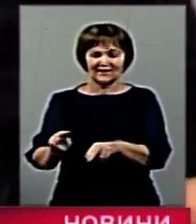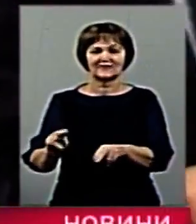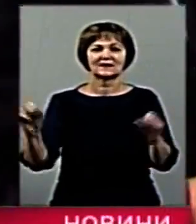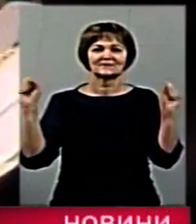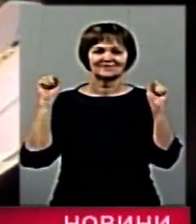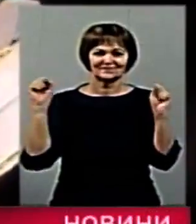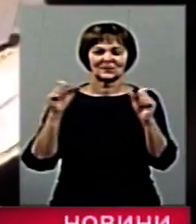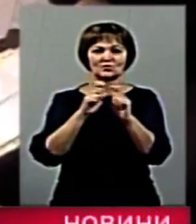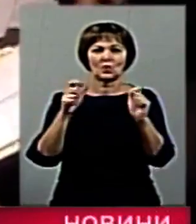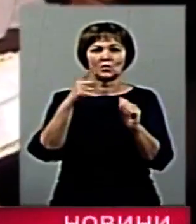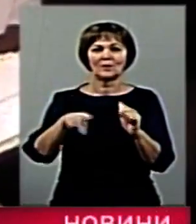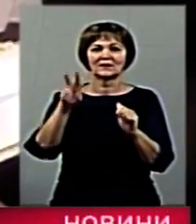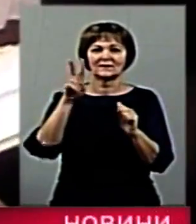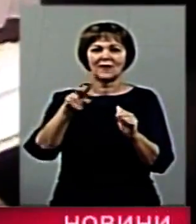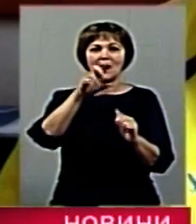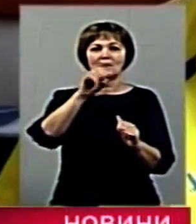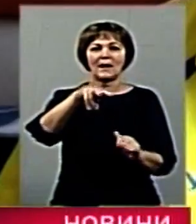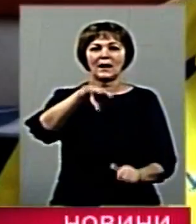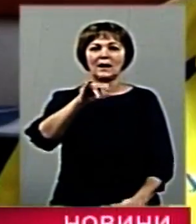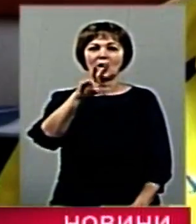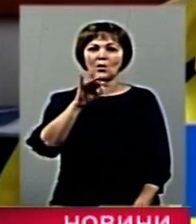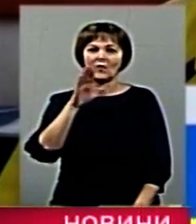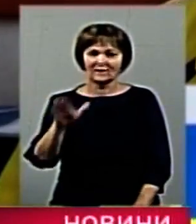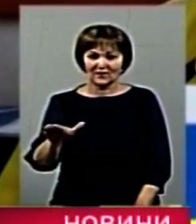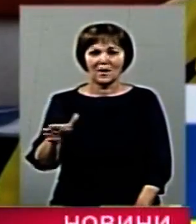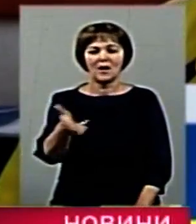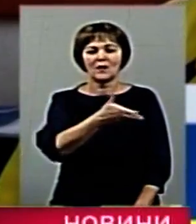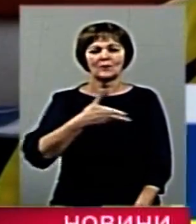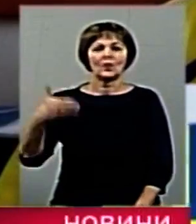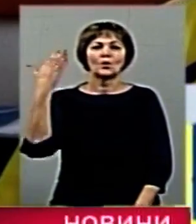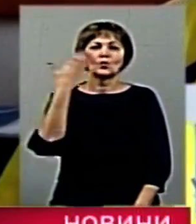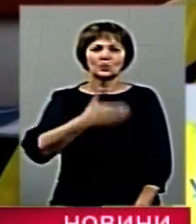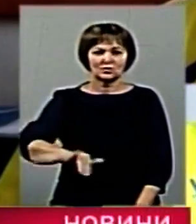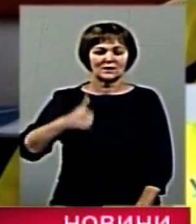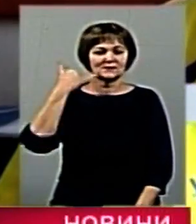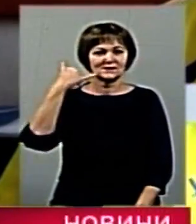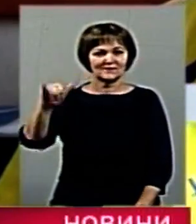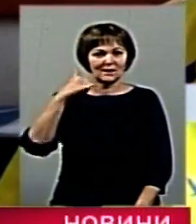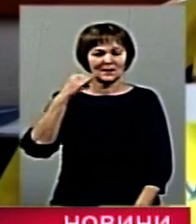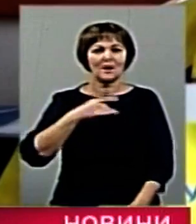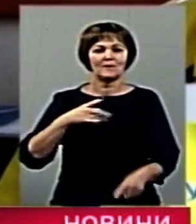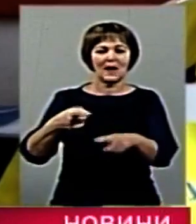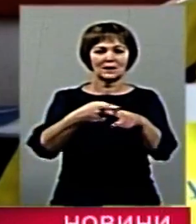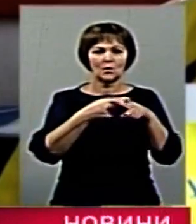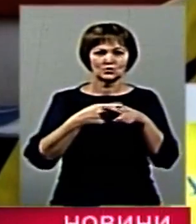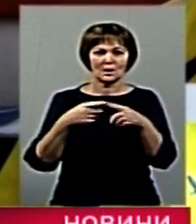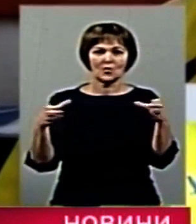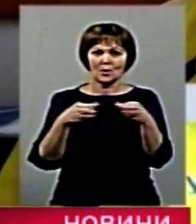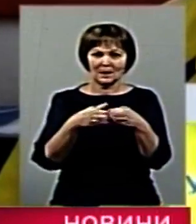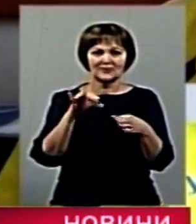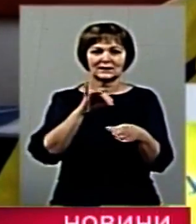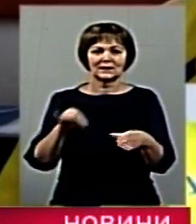спортивної школи номер два Ігор Бєліков. Ми вже созванивалися з білорусської команди, з командою із Польщі.